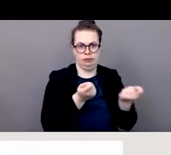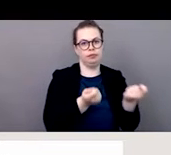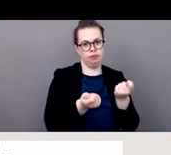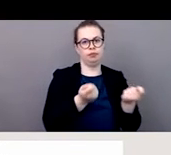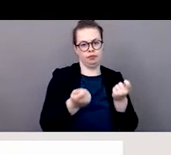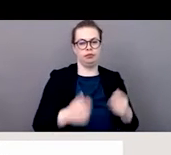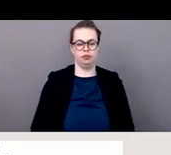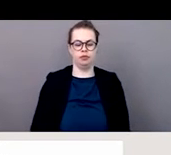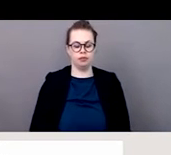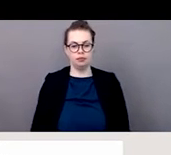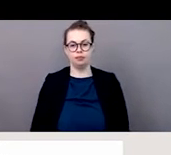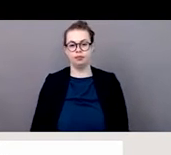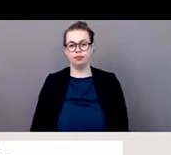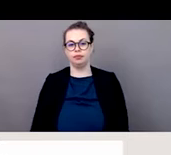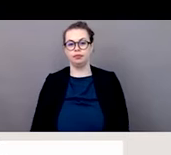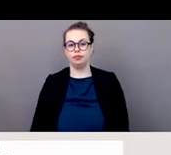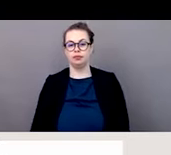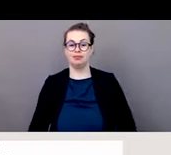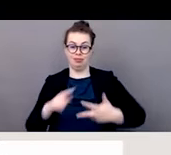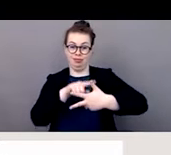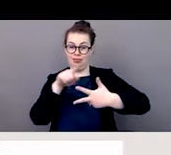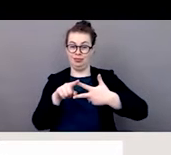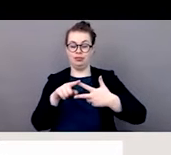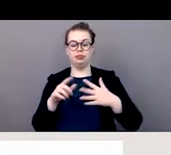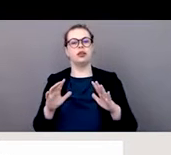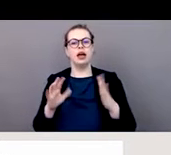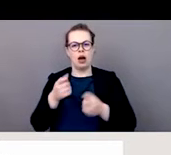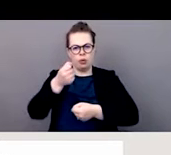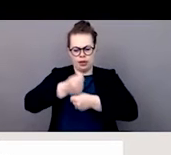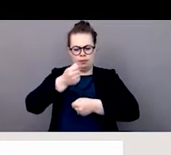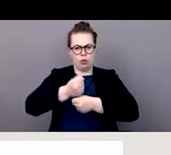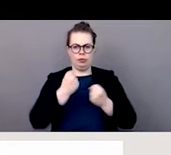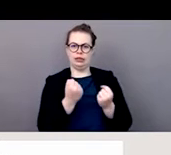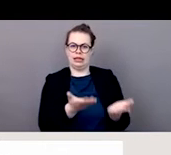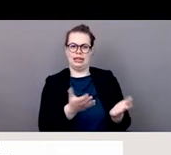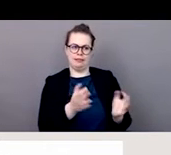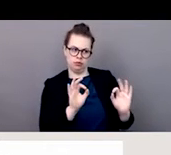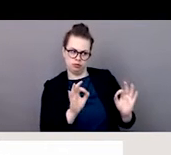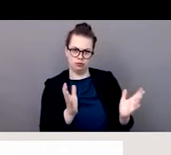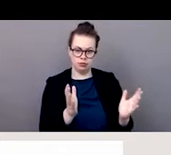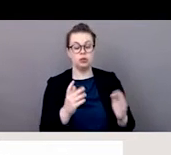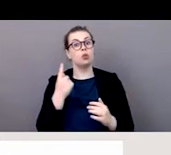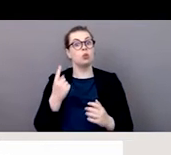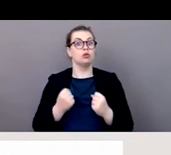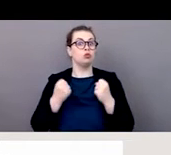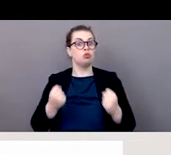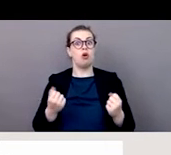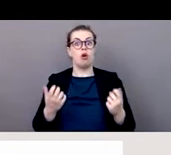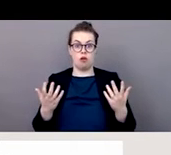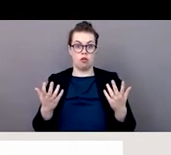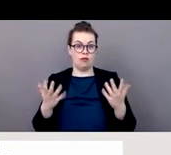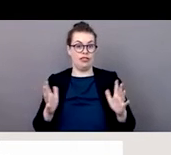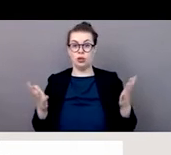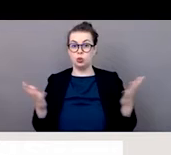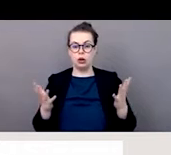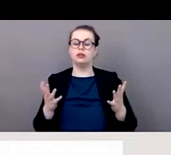Le deuxième point, élément aussi, relatif justement aux bonnes pratiques pour pouvoir atténuer ce chômage, donc c'est sur des mesures